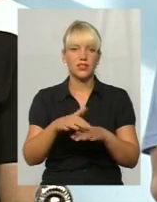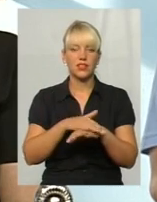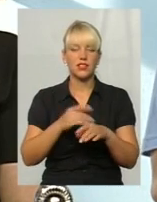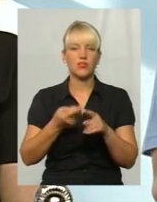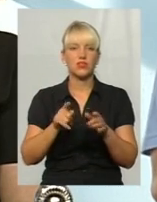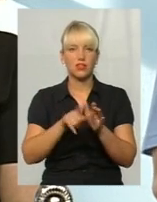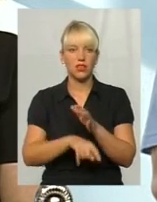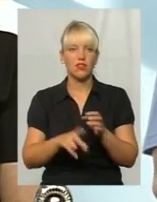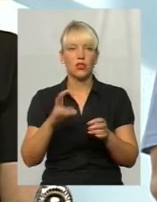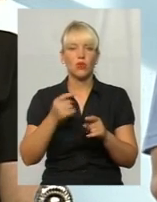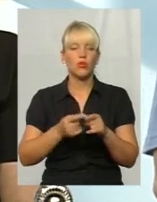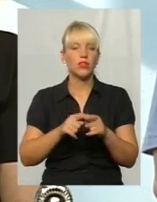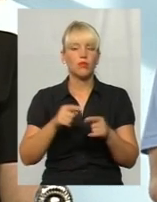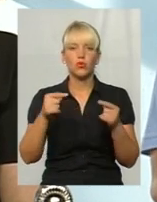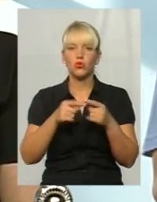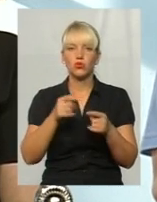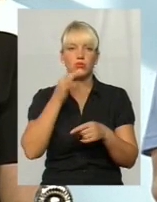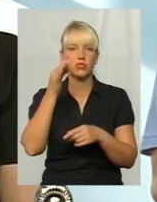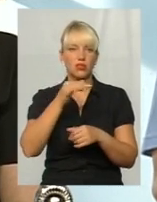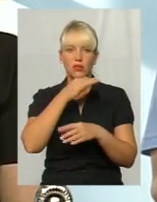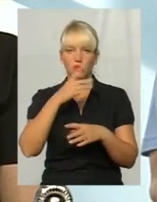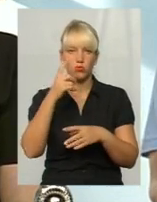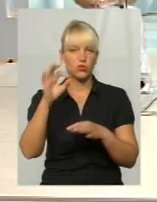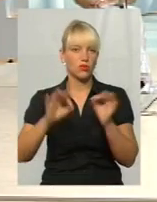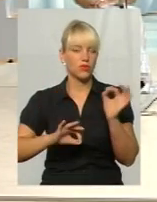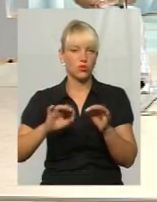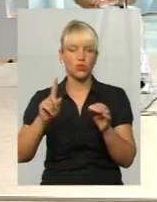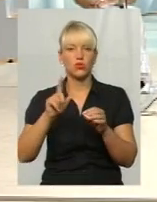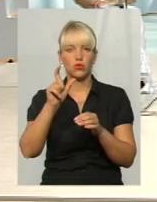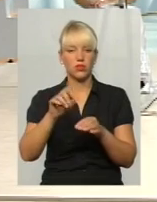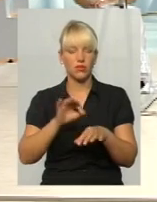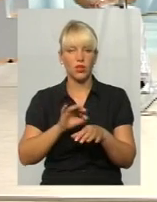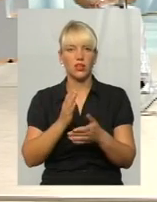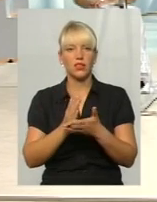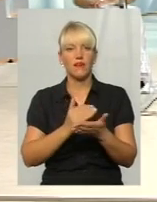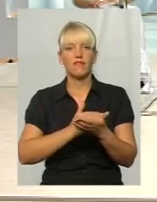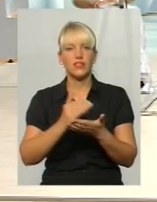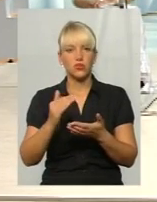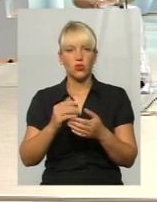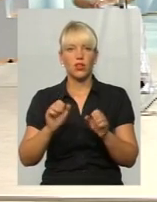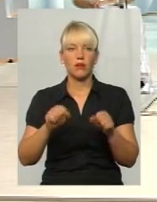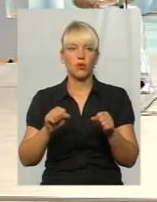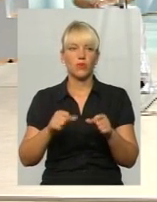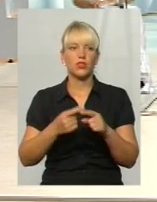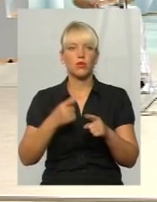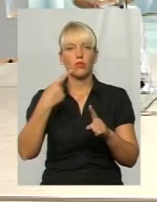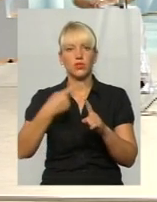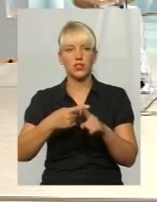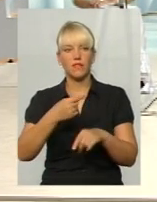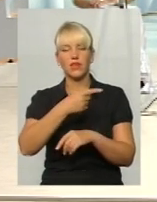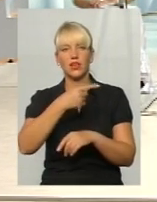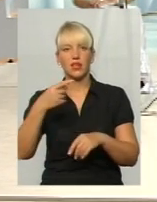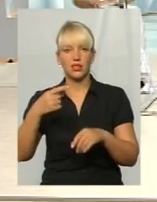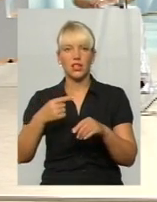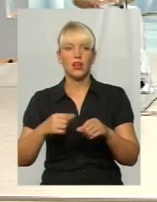Але по ним теж не можна судити, що це є 100%. Є дуже велика ймовірність хібно-позитивних, хібно-негативних результатів. Але це